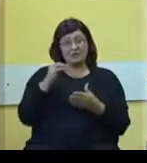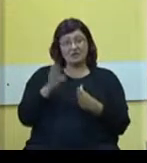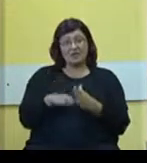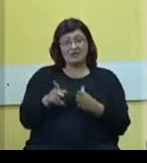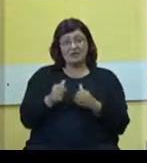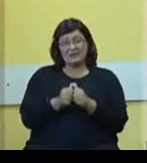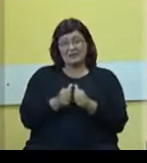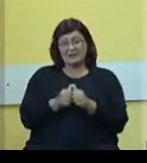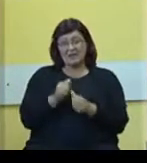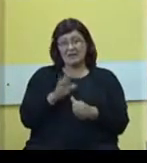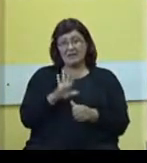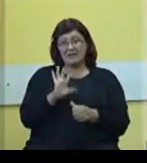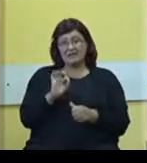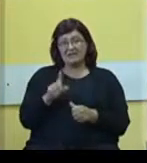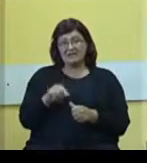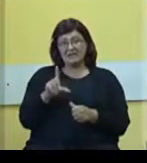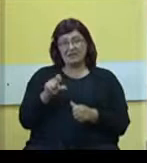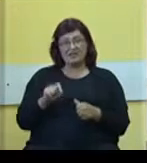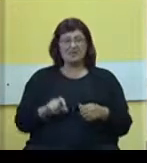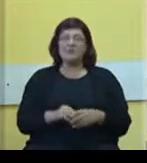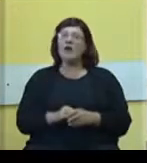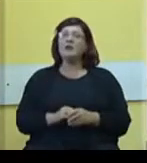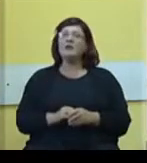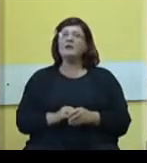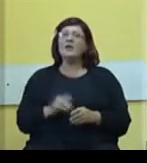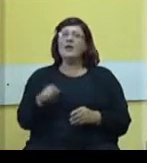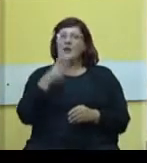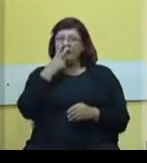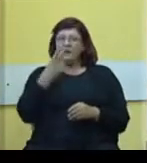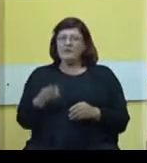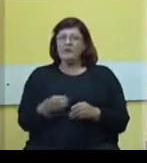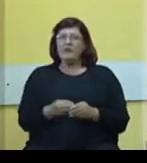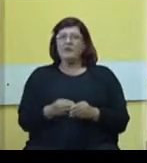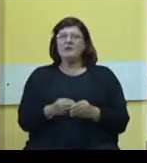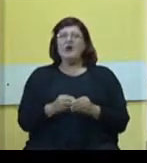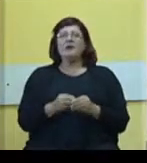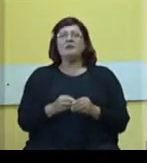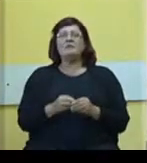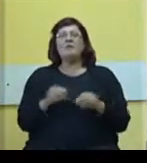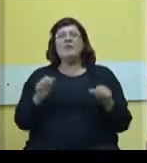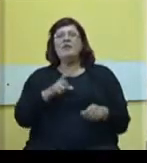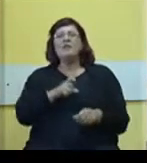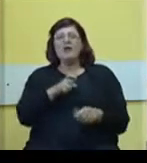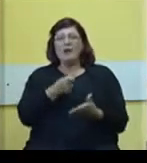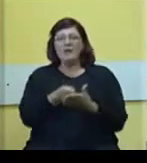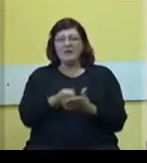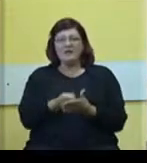nacionalne zajednice 50,20%. A onda vidimo upravu za kapitalno ulaganja